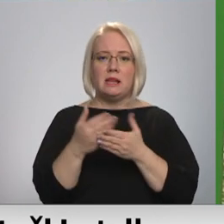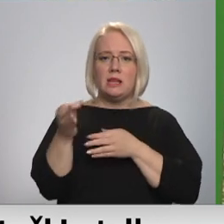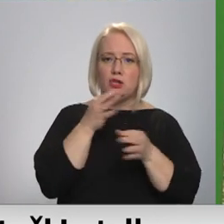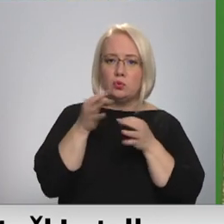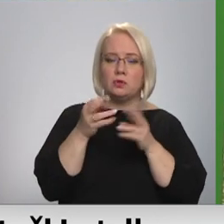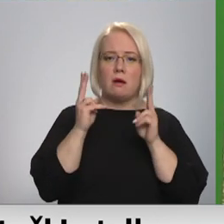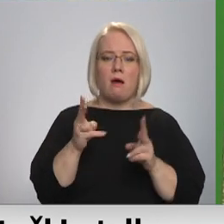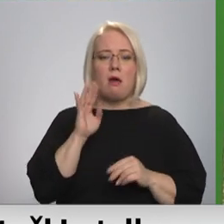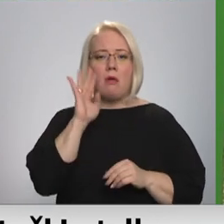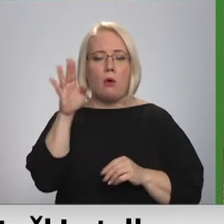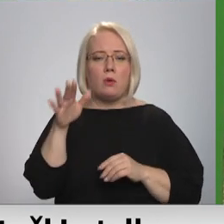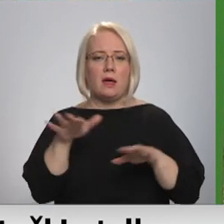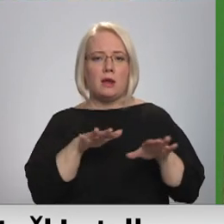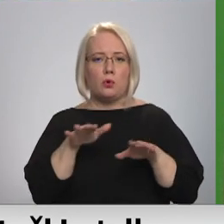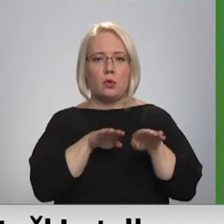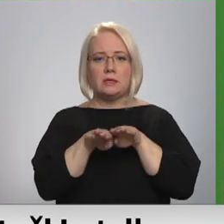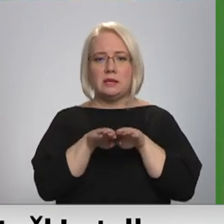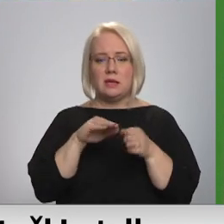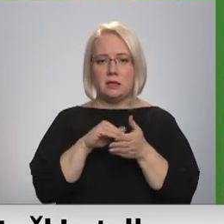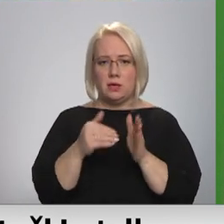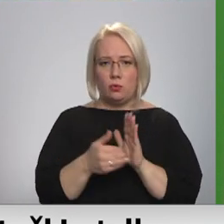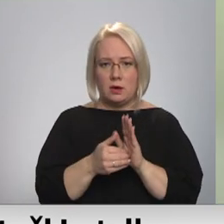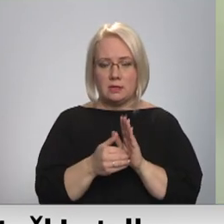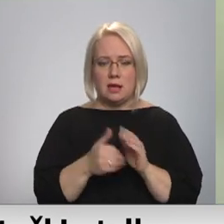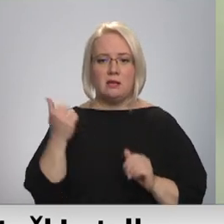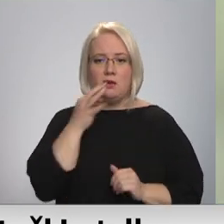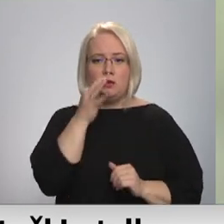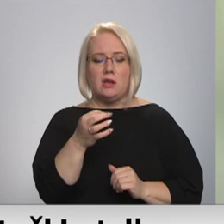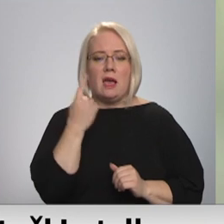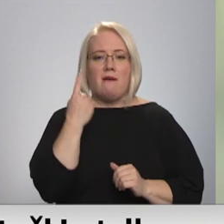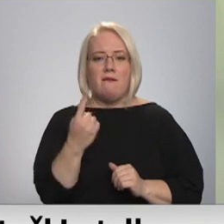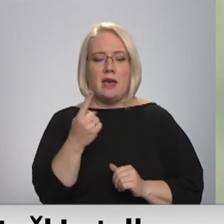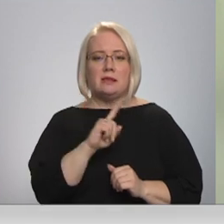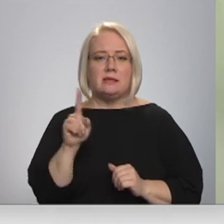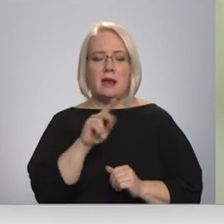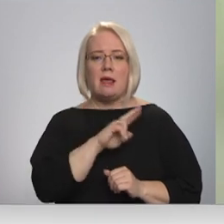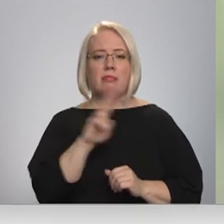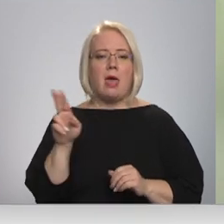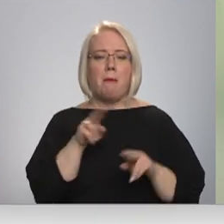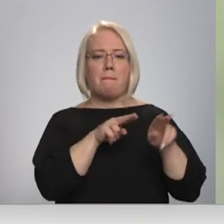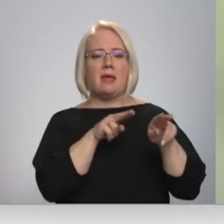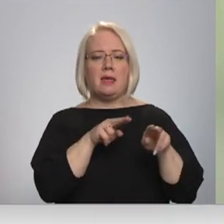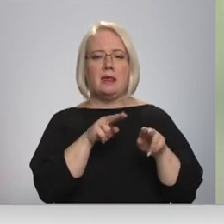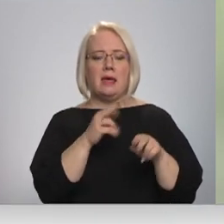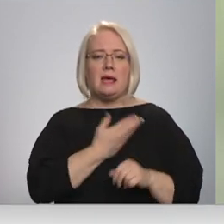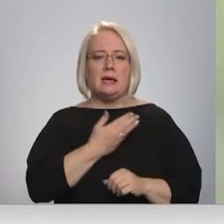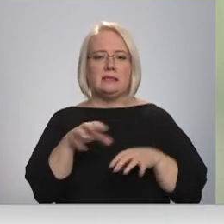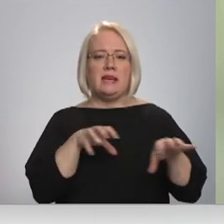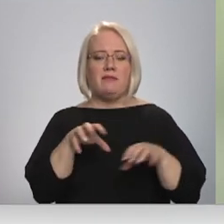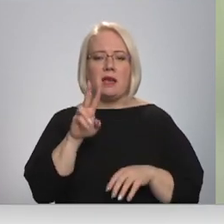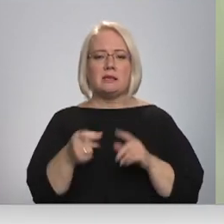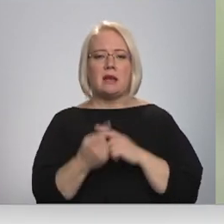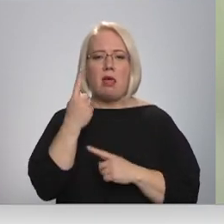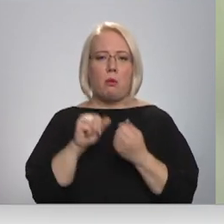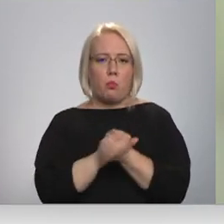nākotnē rīkoties līdzīgās situācijās. Viens ir šie nemedījumi dzīvnieki, kas var radīt postījumus, un